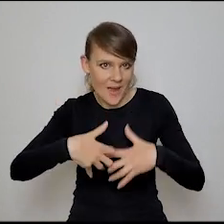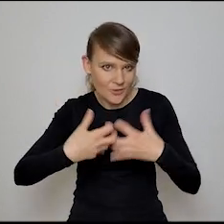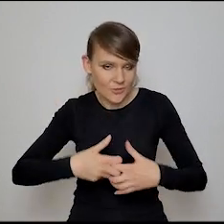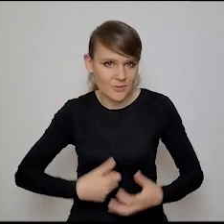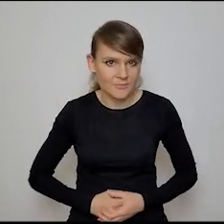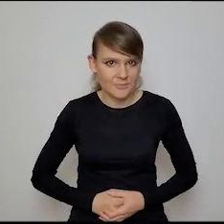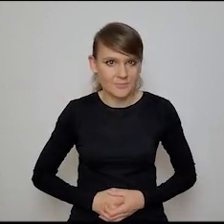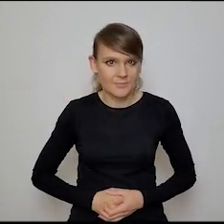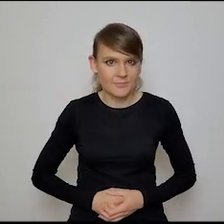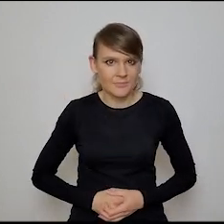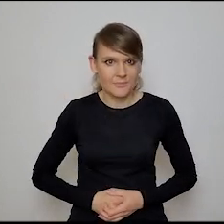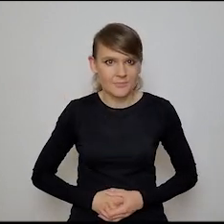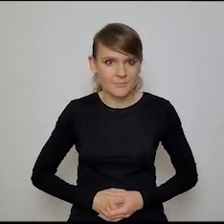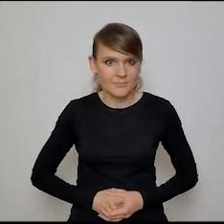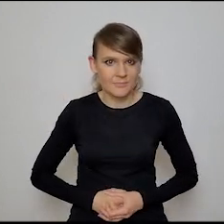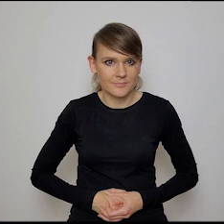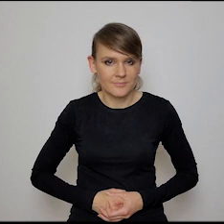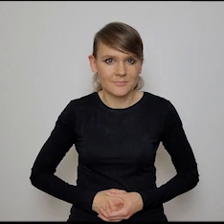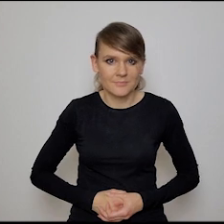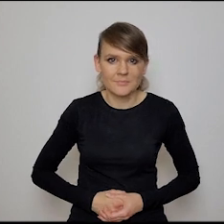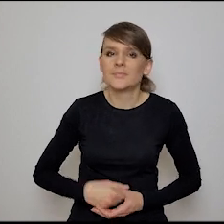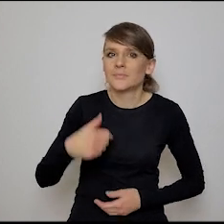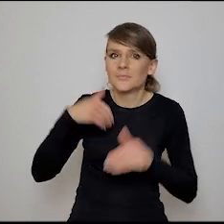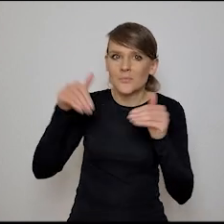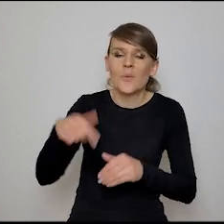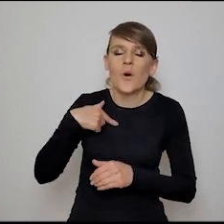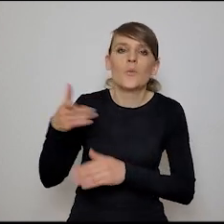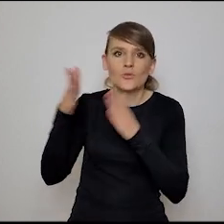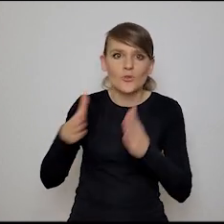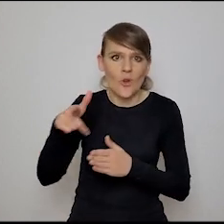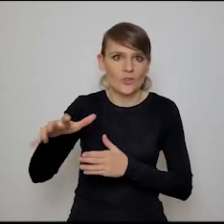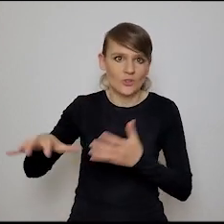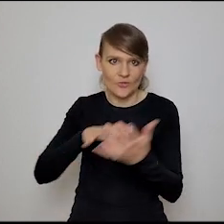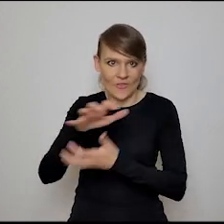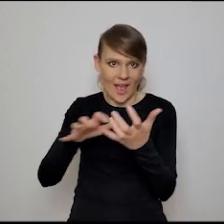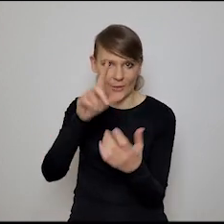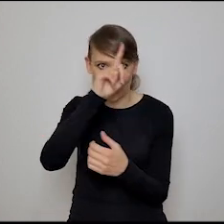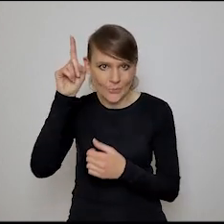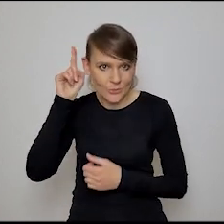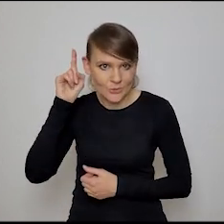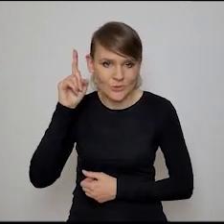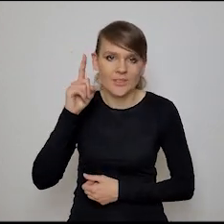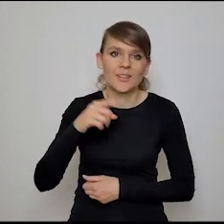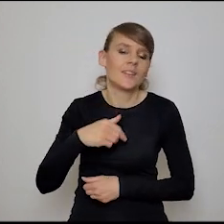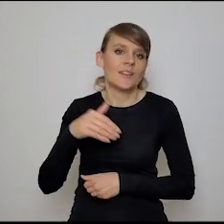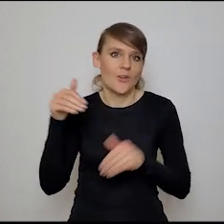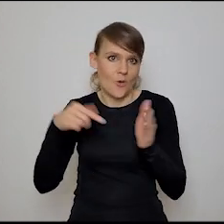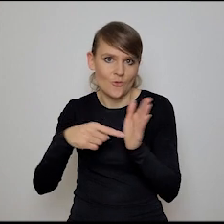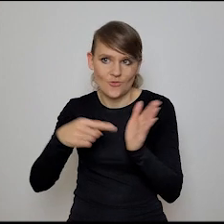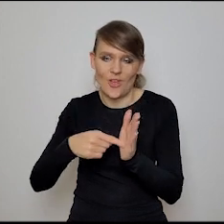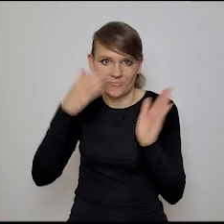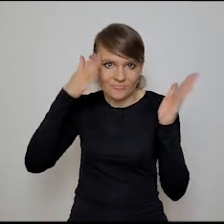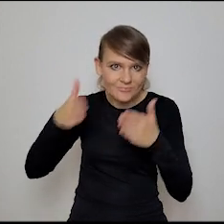Jak ich przygotować? Ja bym ich przede wszystkim przygotowała na świat ludzi, to znaczy, wiesz, i parłabym mocno w to,